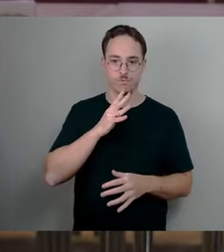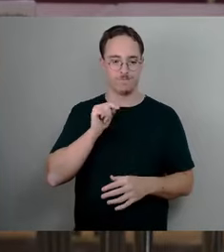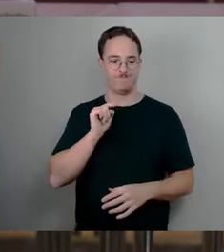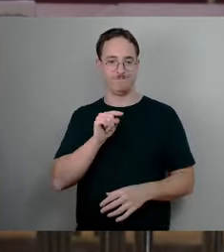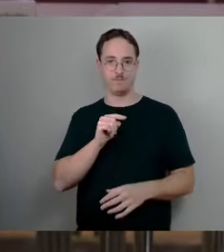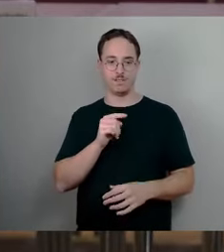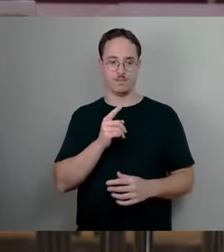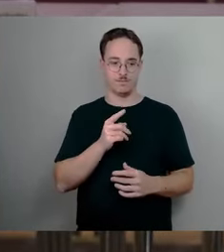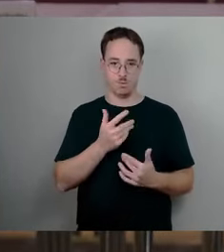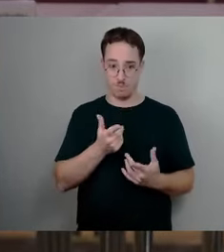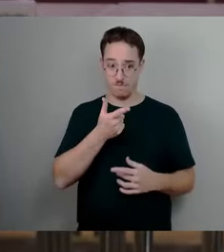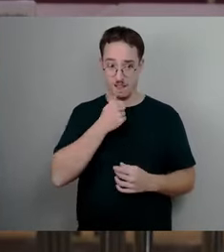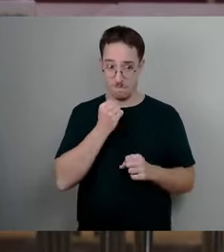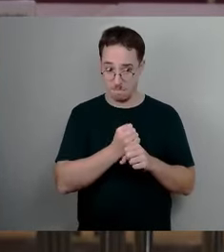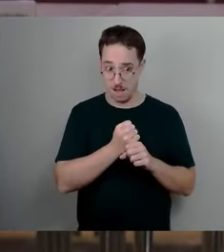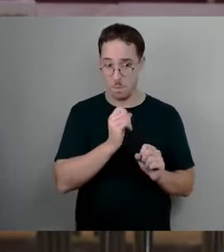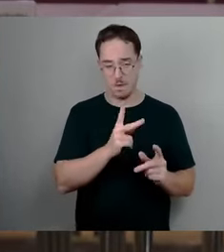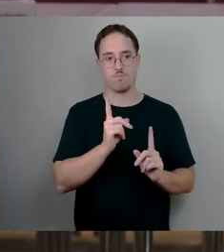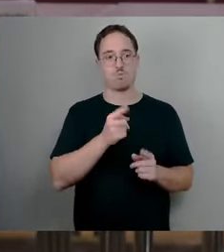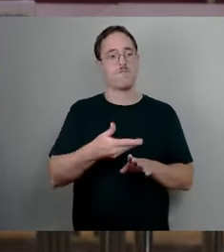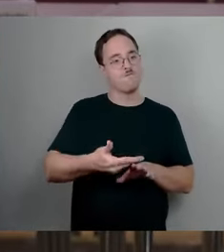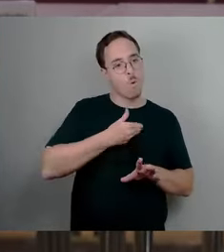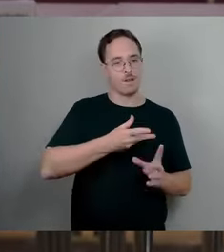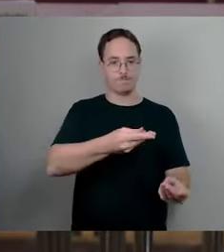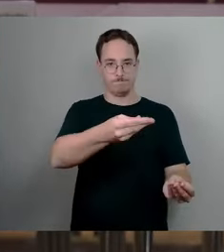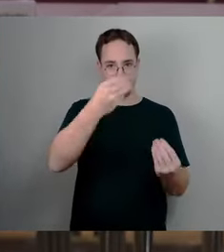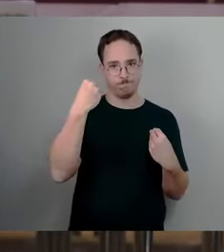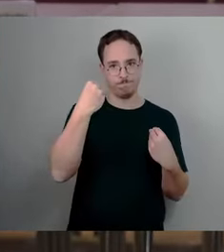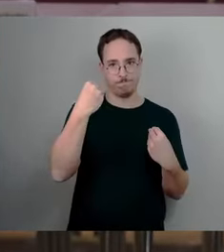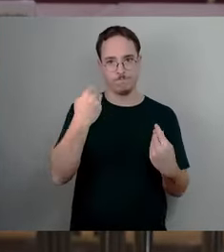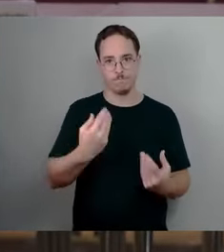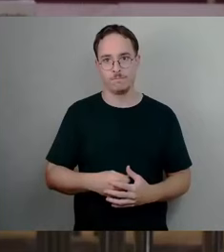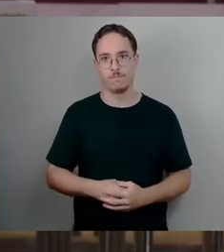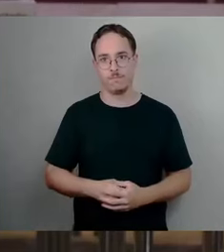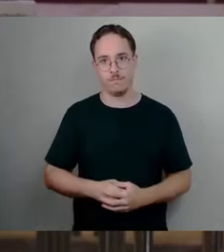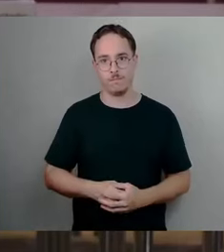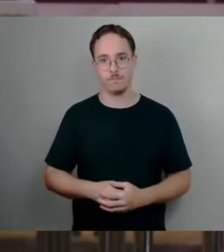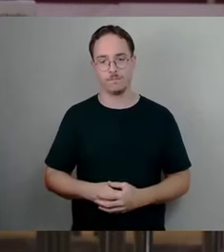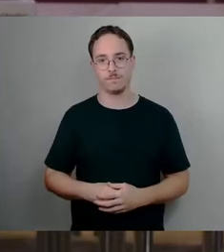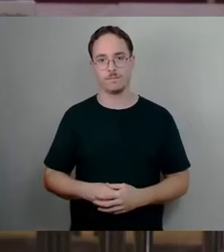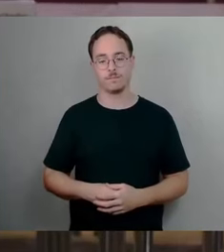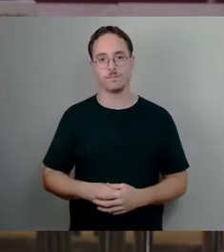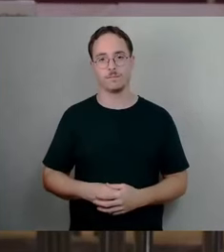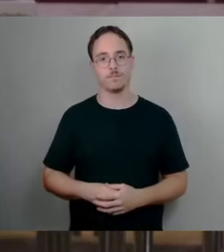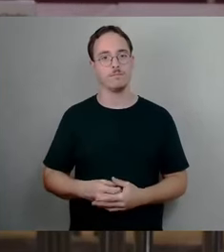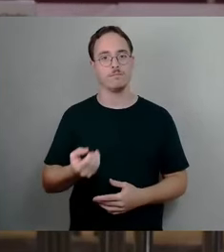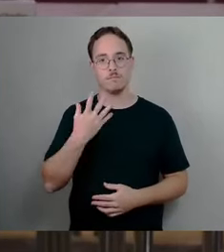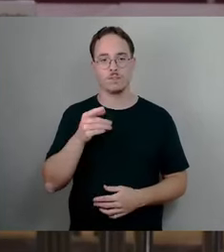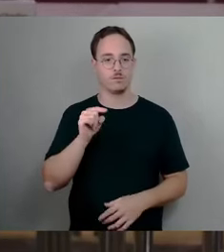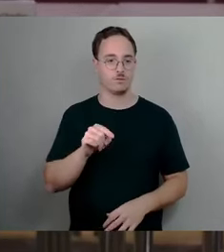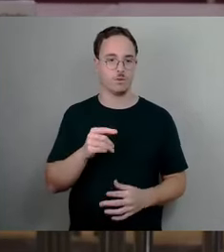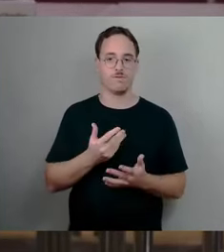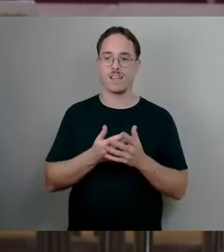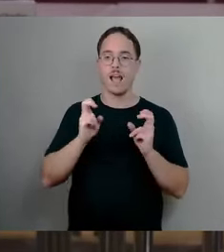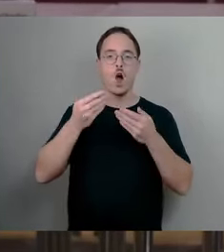mal eingeweiht werden morden müssten. Denn natürlich ist es so, hier im Sinne einer entsprechenden Öffentlichkeitsarbeit